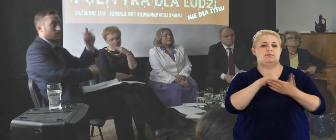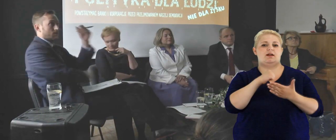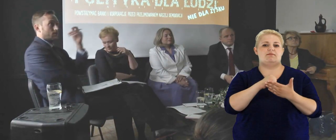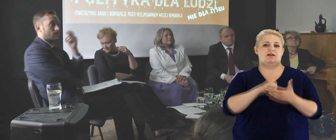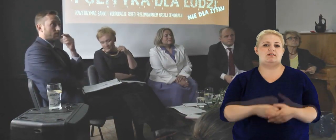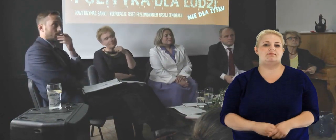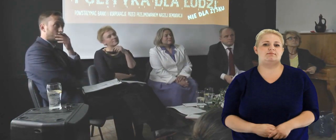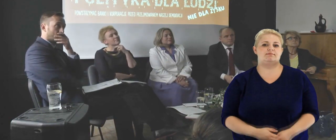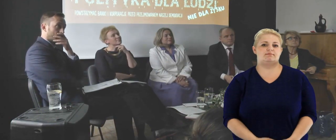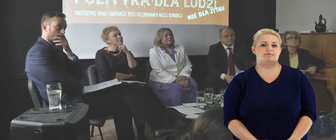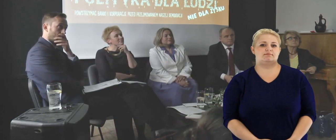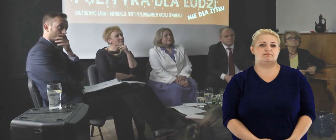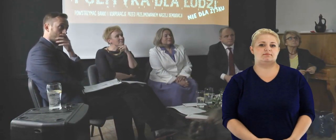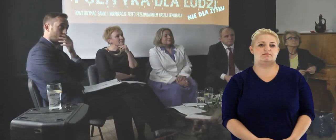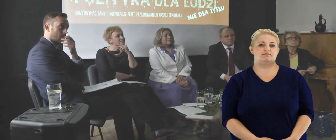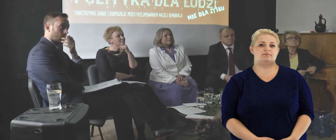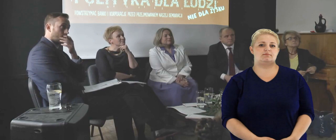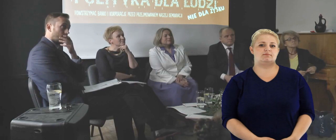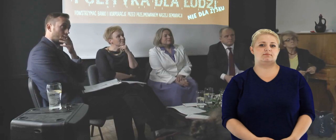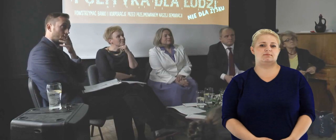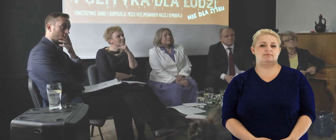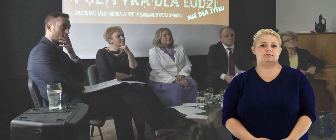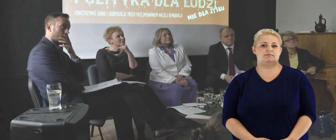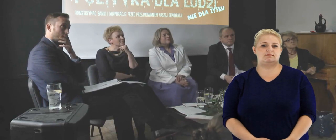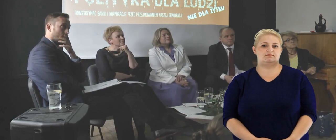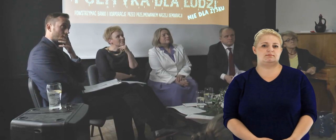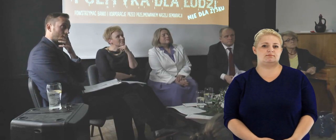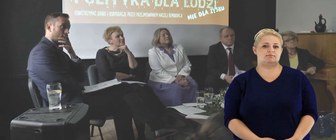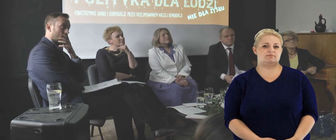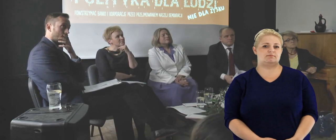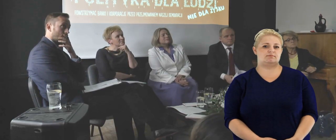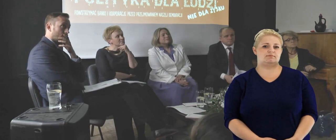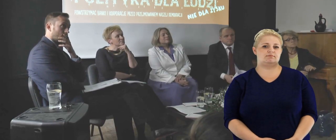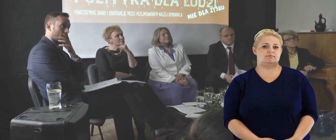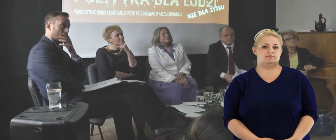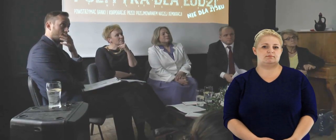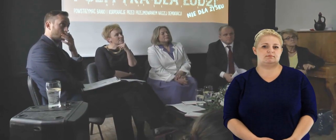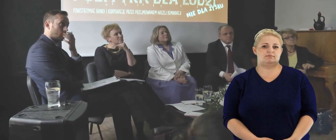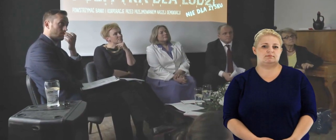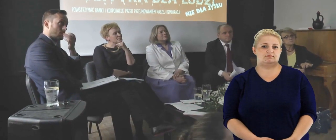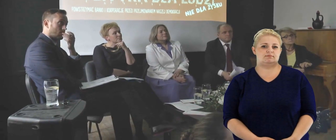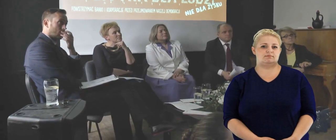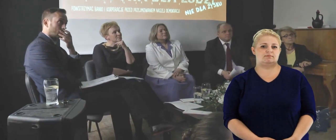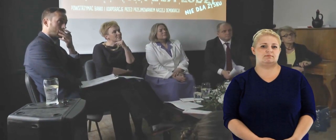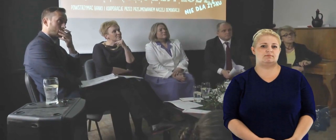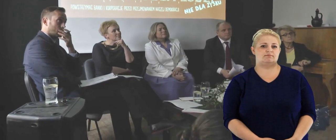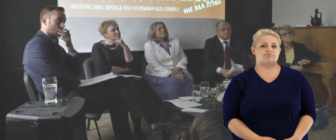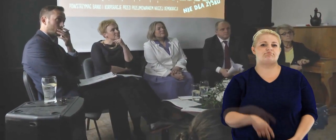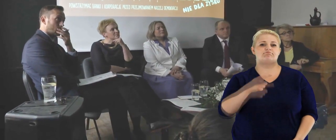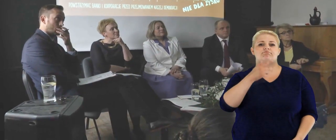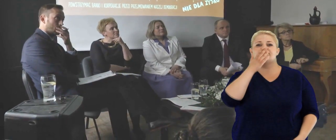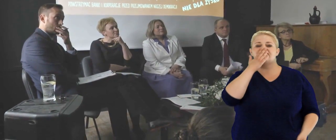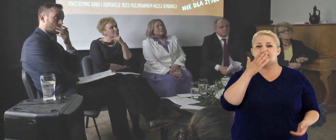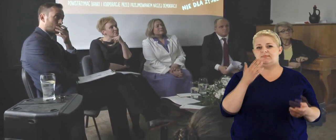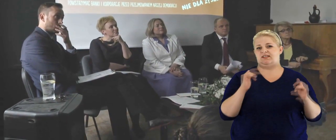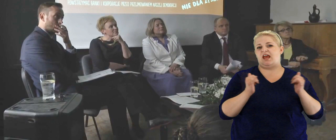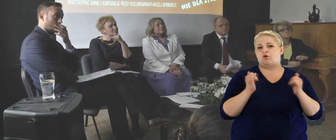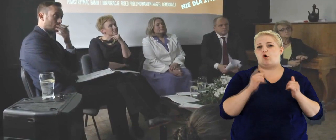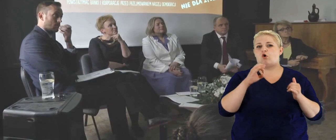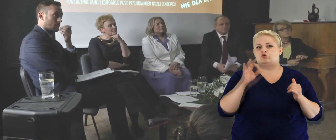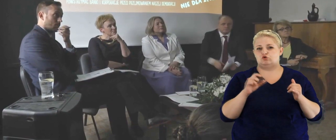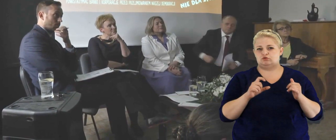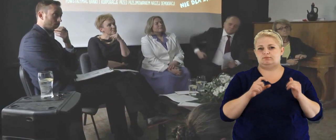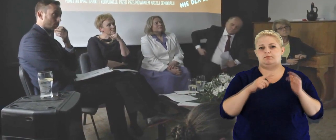interesowali publikacjami dotyczącymi jakości stanowienia